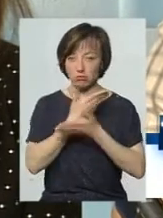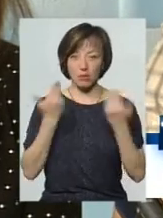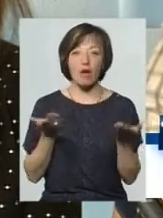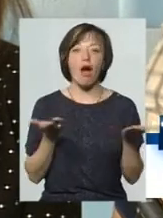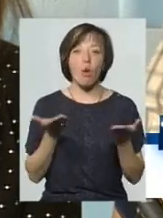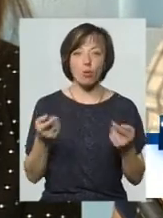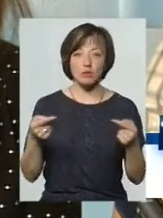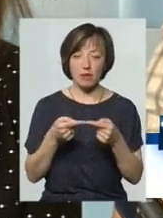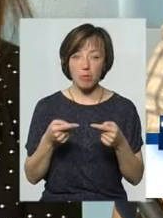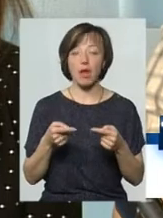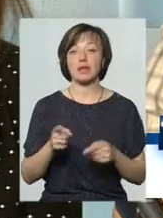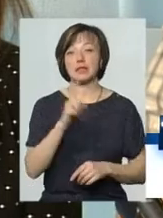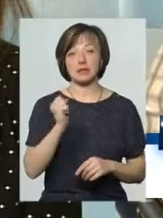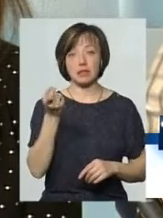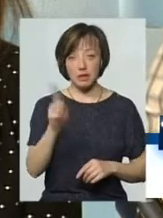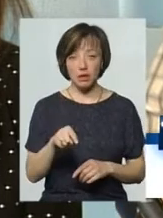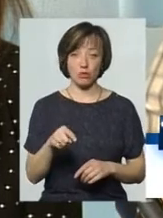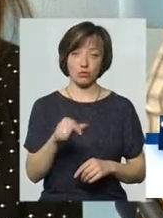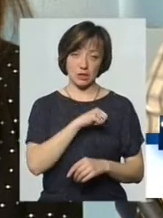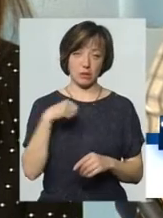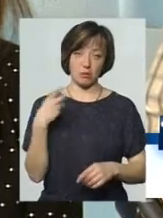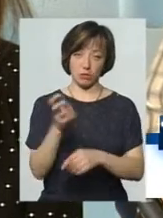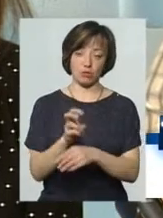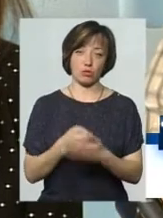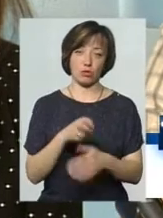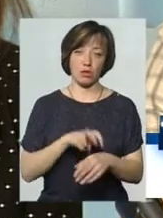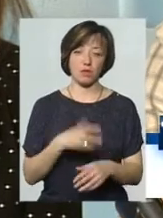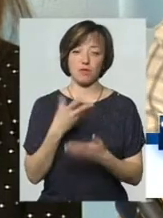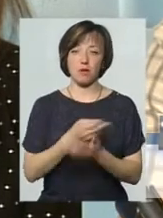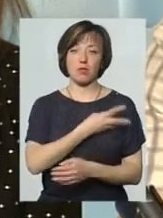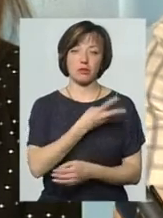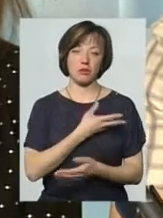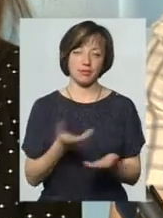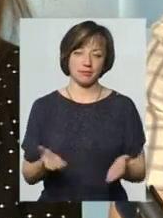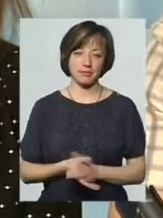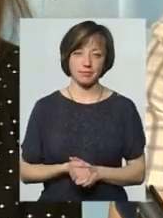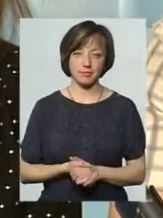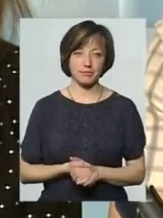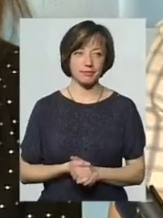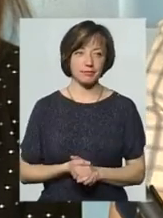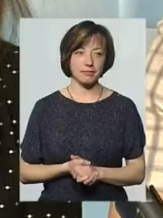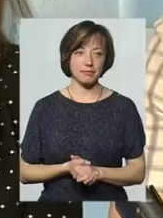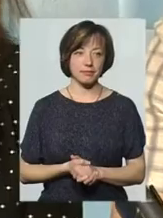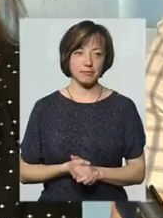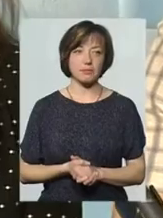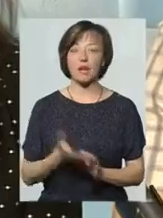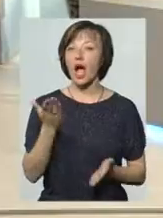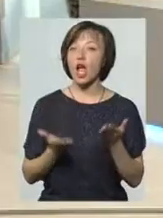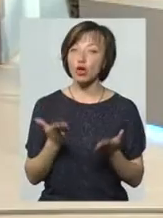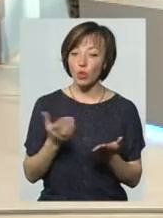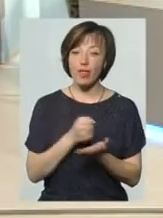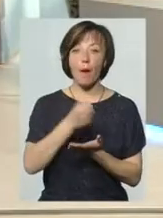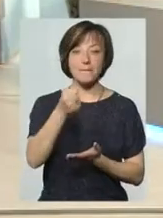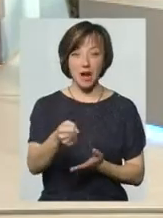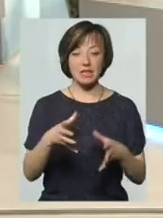якусь саме, за те, що своє бажання він втілює в життя. А якщо за